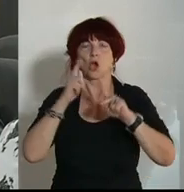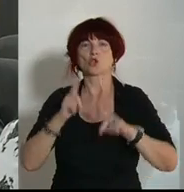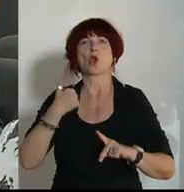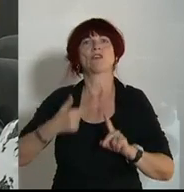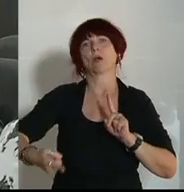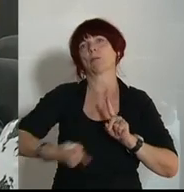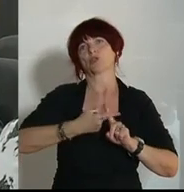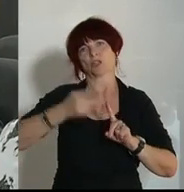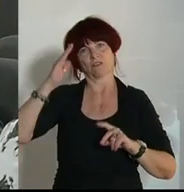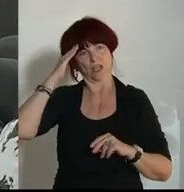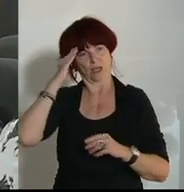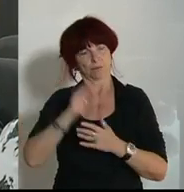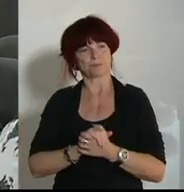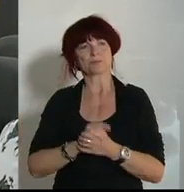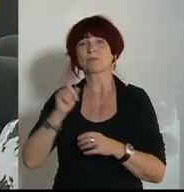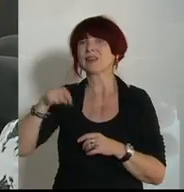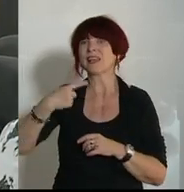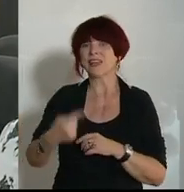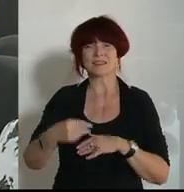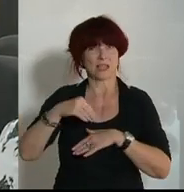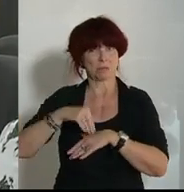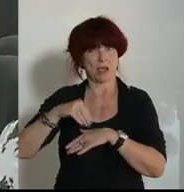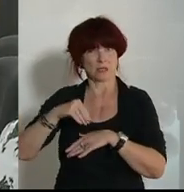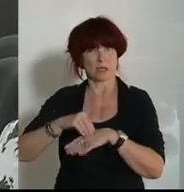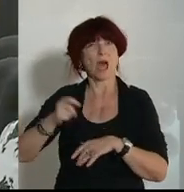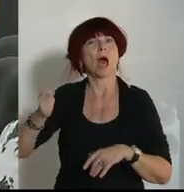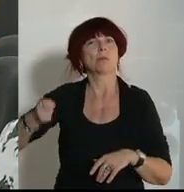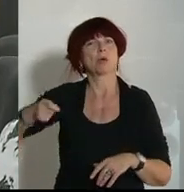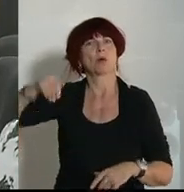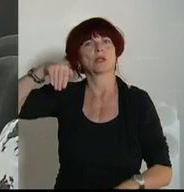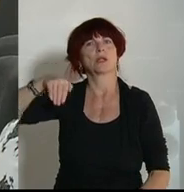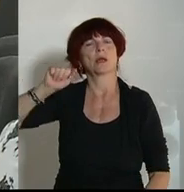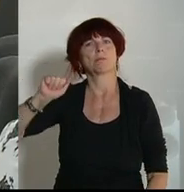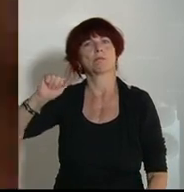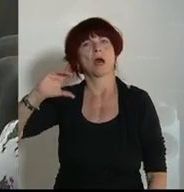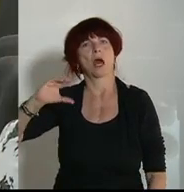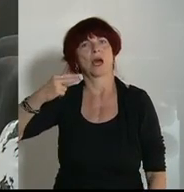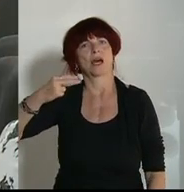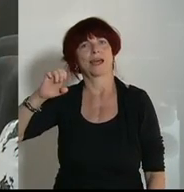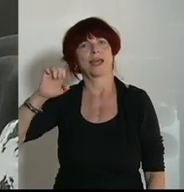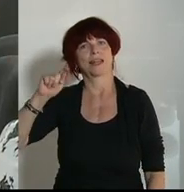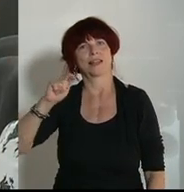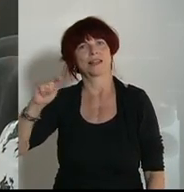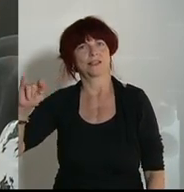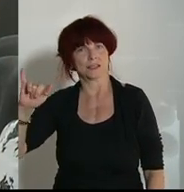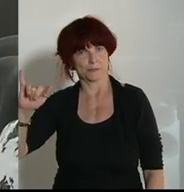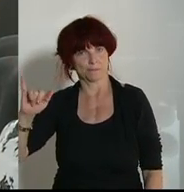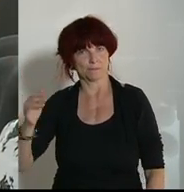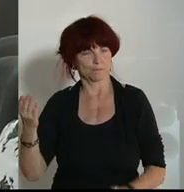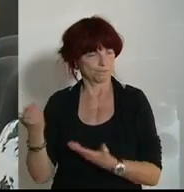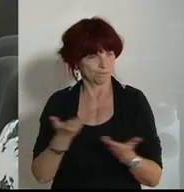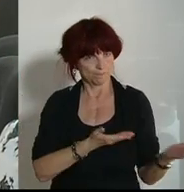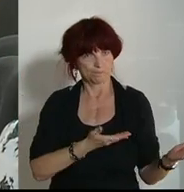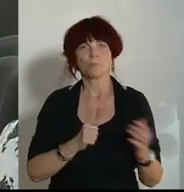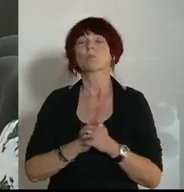Die Wirtschaftshilfen der Bundesregierung müssten neu überdacht werden, fordert Henrike Brandstötter von den NEOS. Endlich müsse